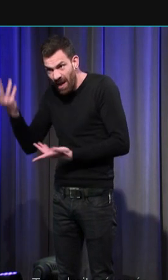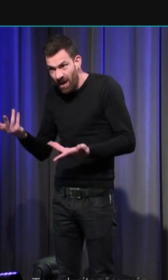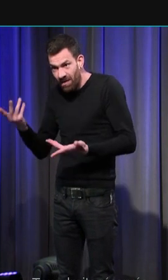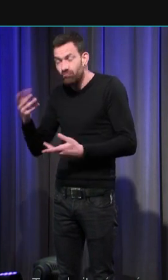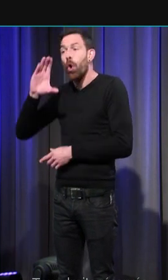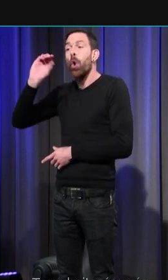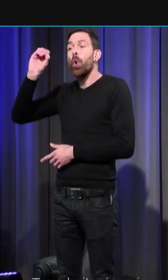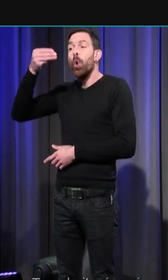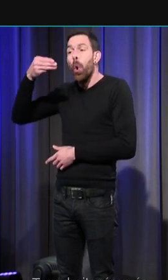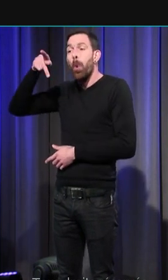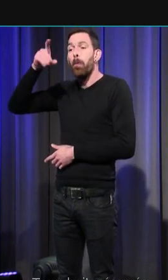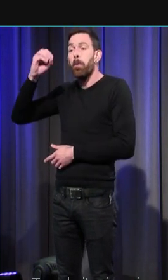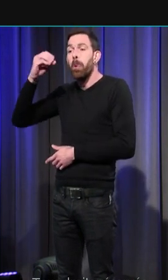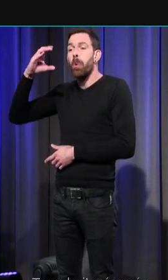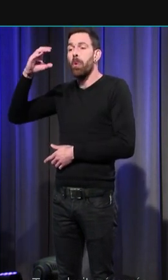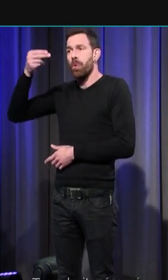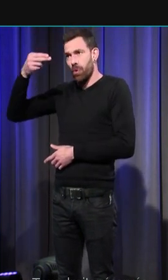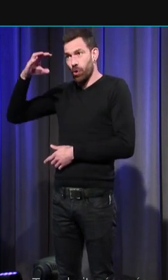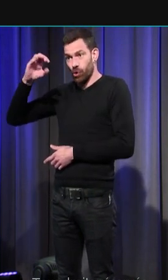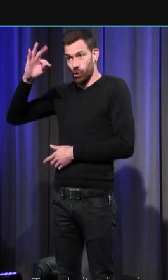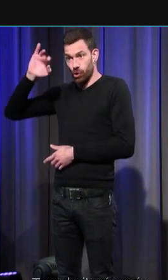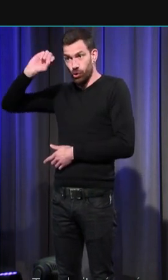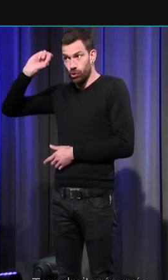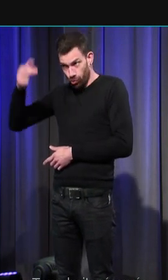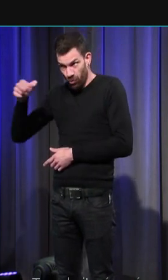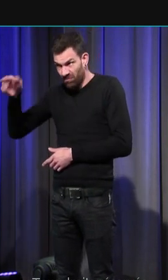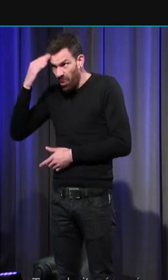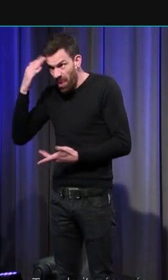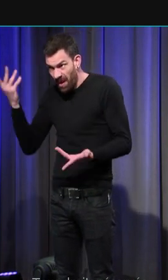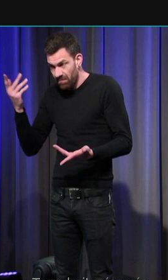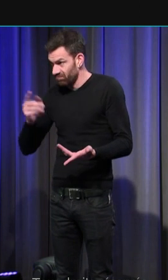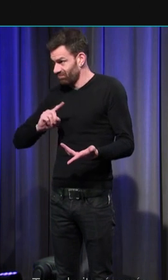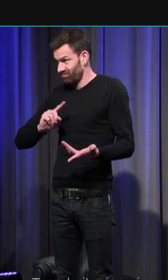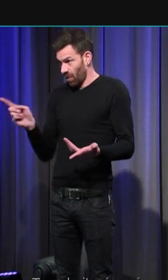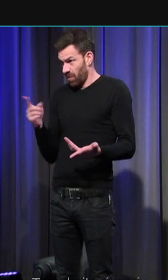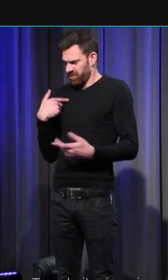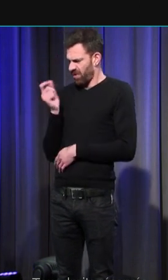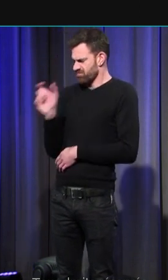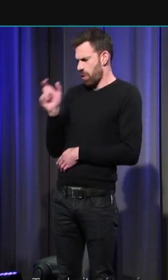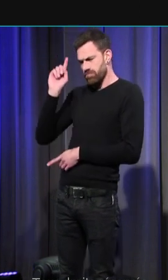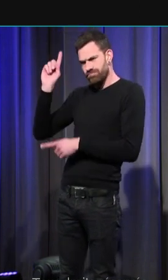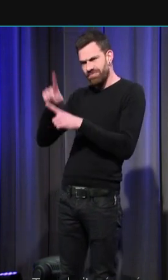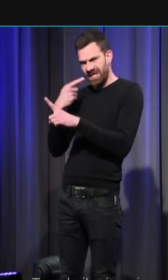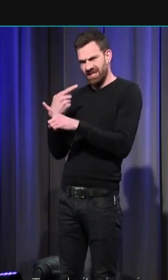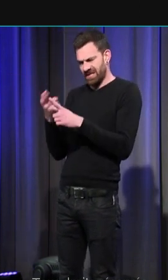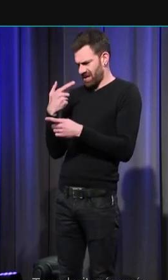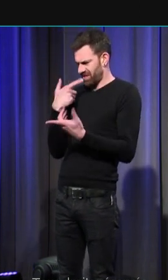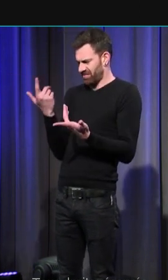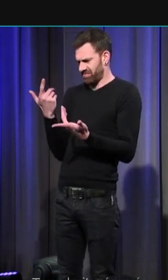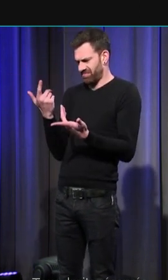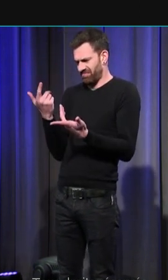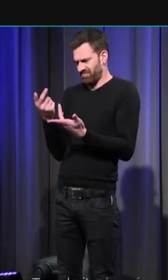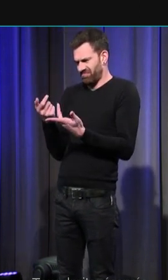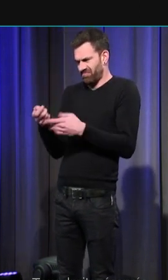ou de la dilection. Et pourtant, ces émotions ne sont pas seulement des mots étranges pour dire des émotions banales